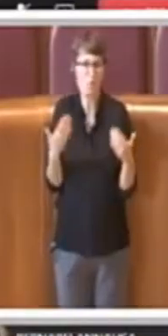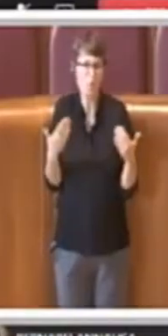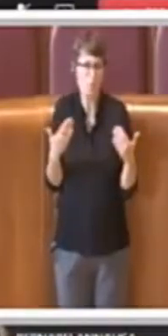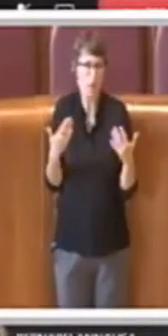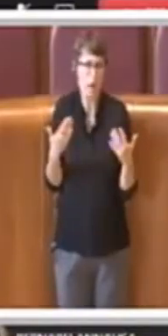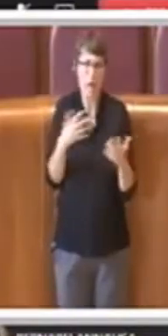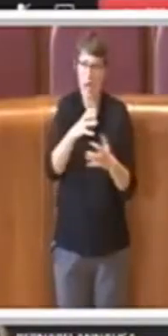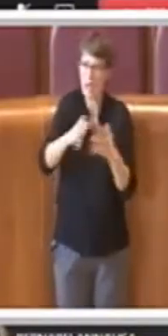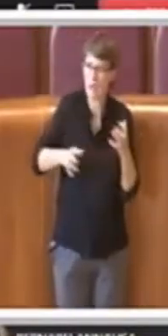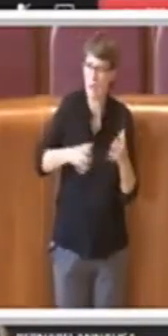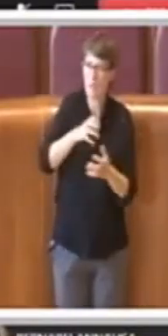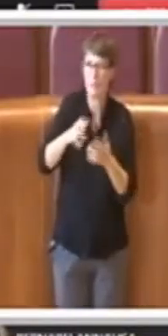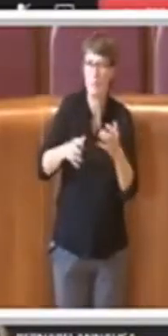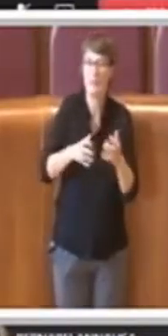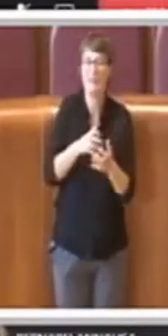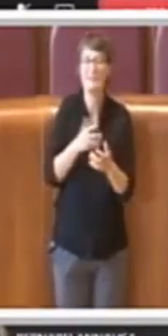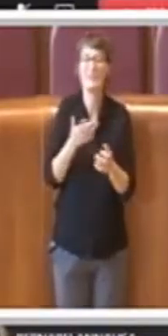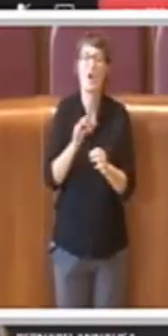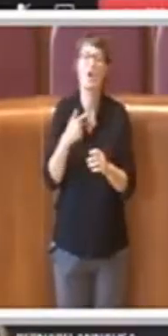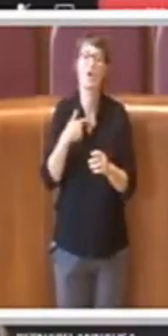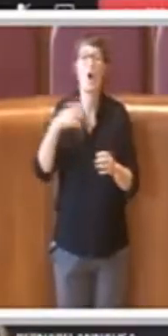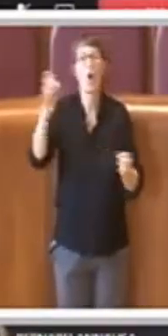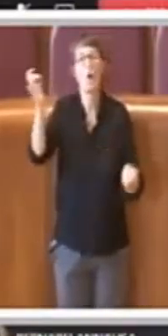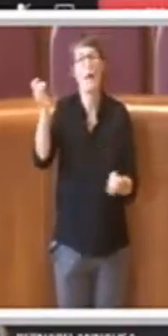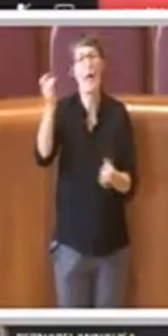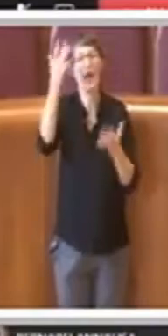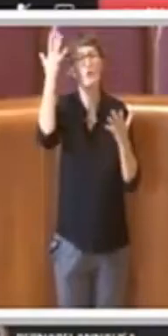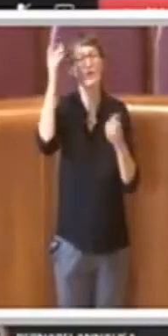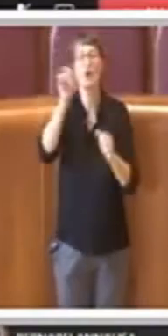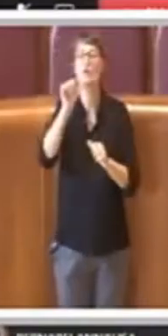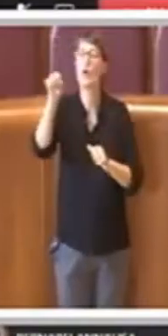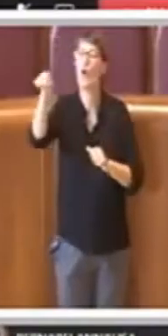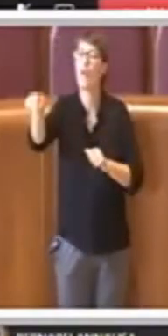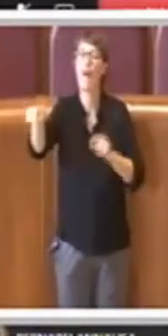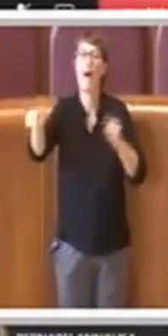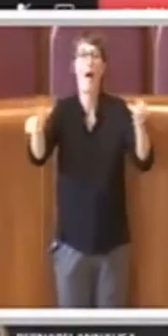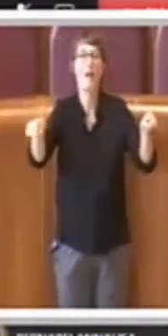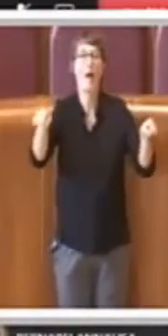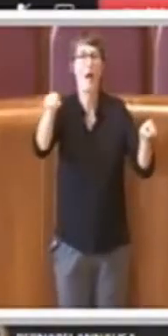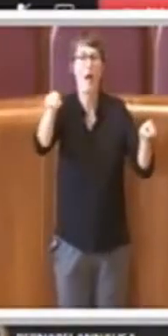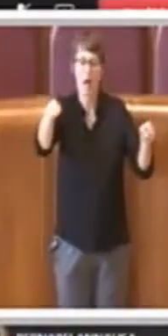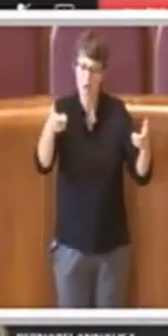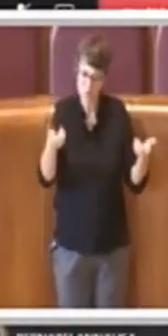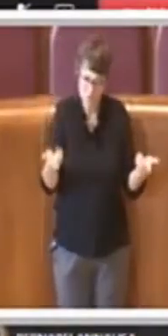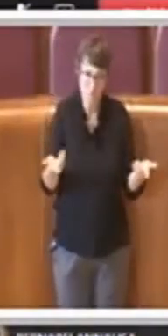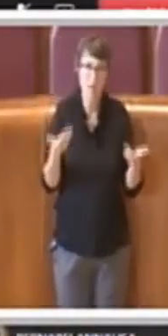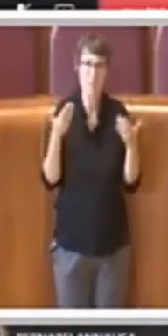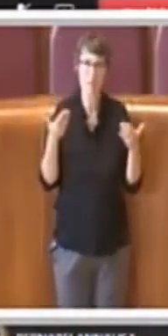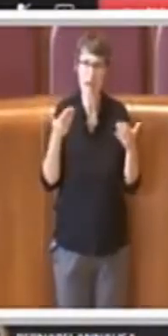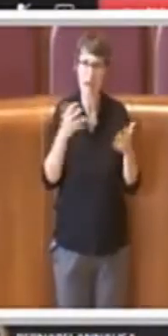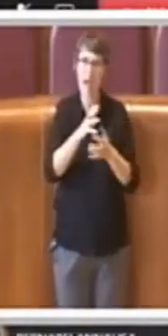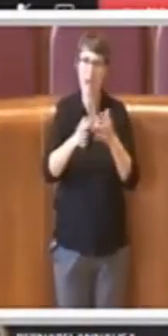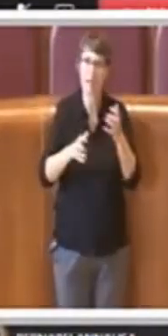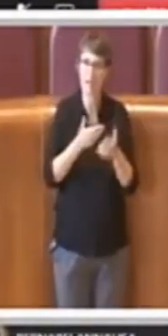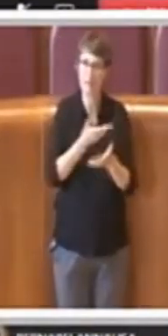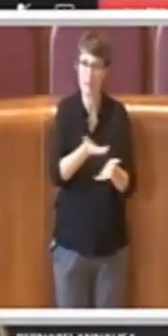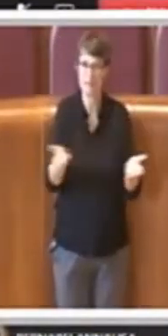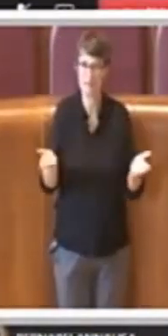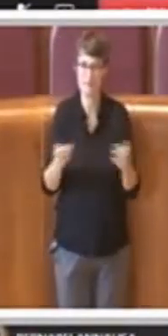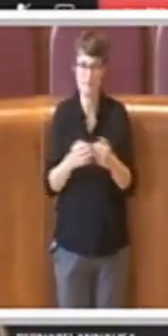un fatto marginale. Sono molto perplessa da quanto ho sentito poc'anzi perché